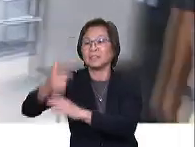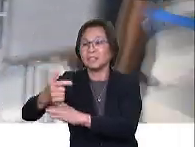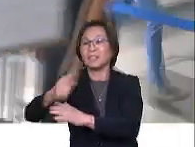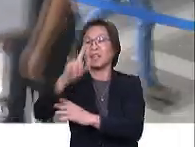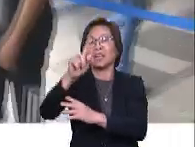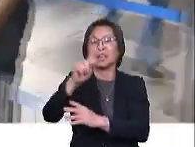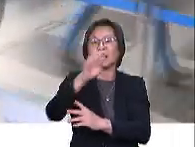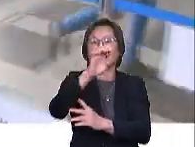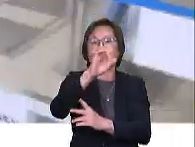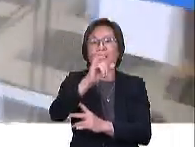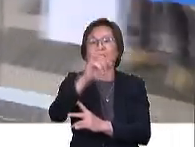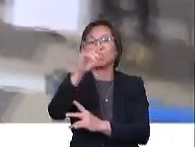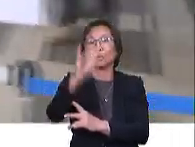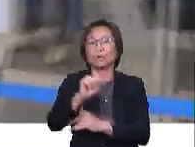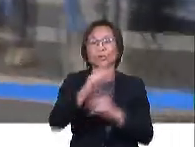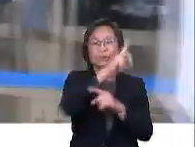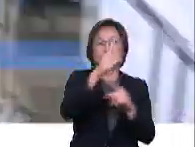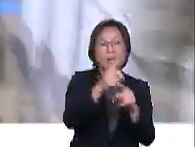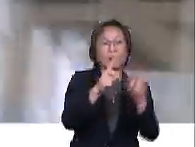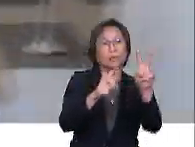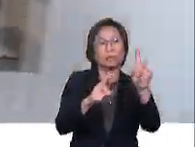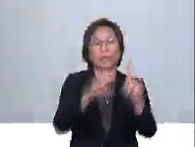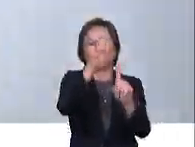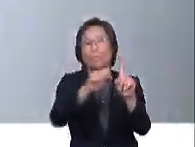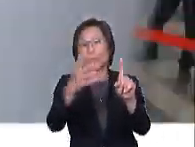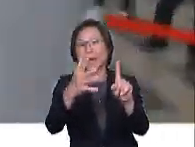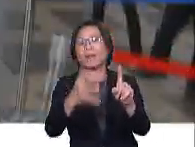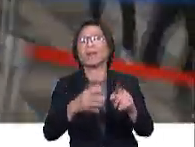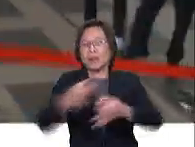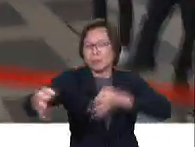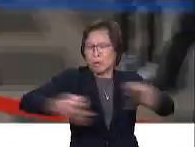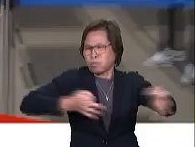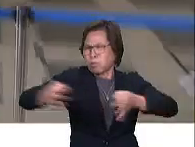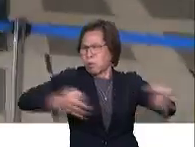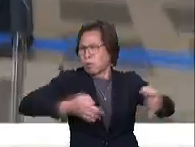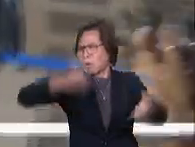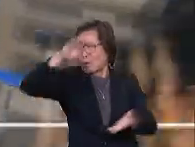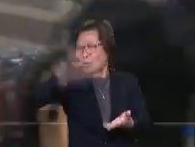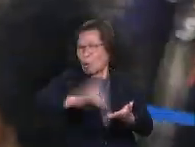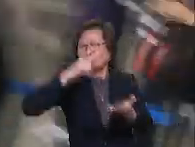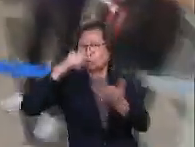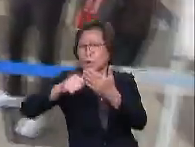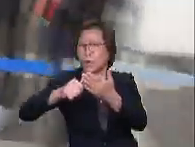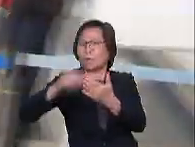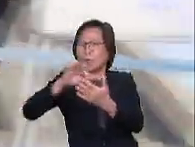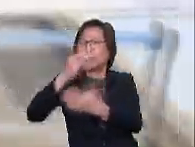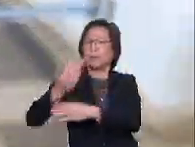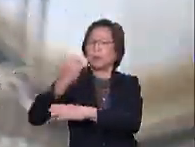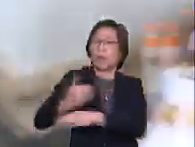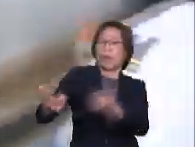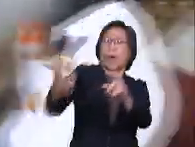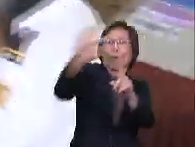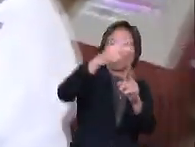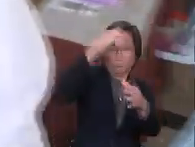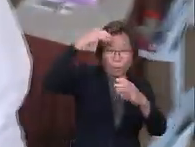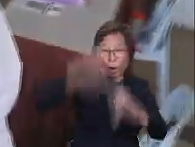Tan Sri Idrus Harun bertarikh 21 Mei lalu dan menjelaskan kekurangan surat pelantikan sebelumnya. Keputusan permohonan